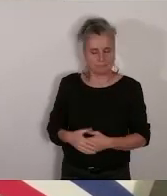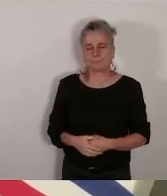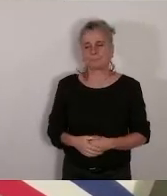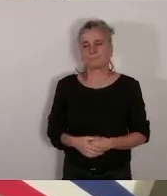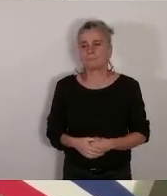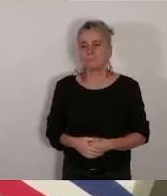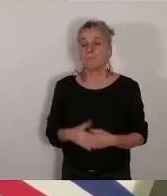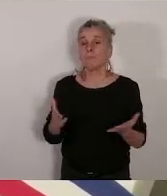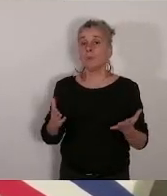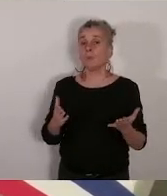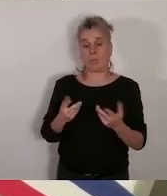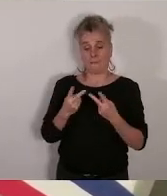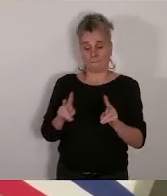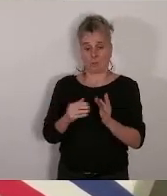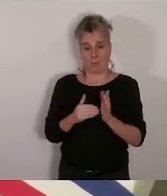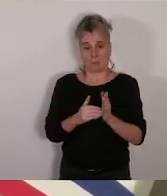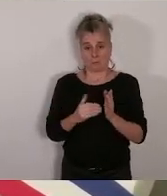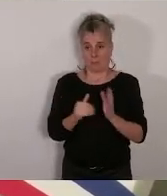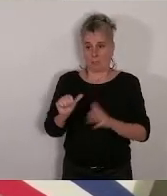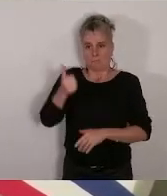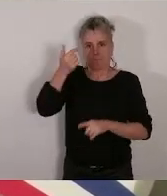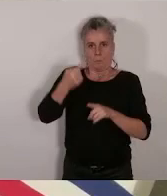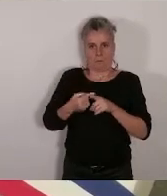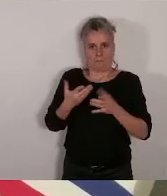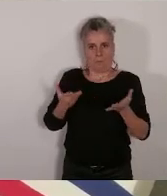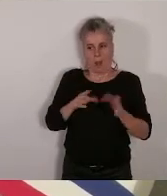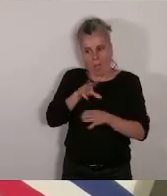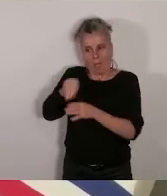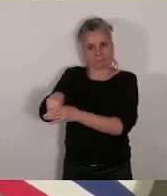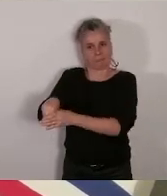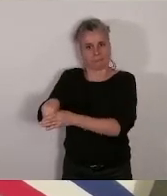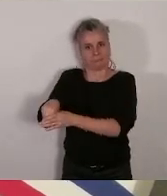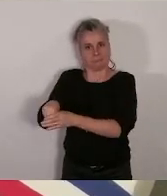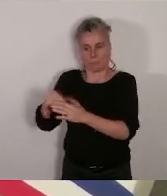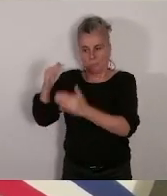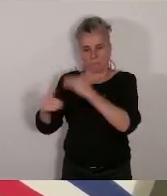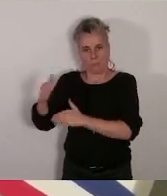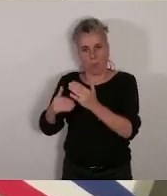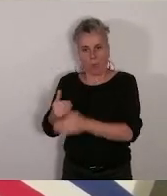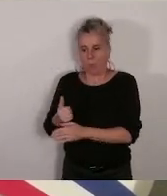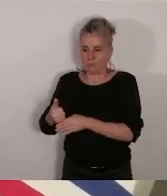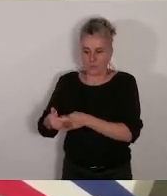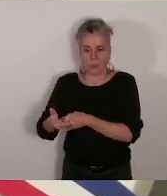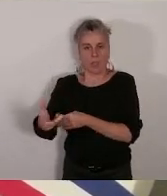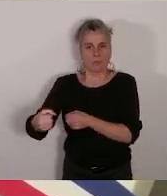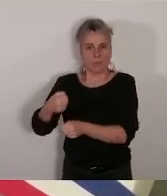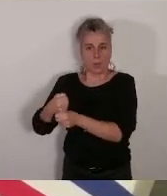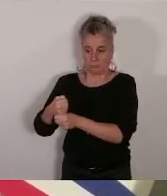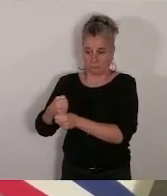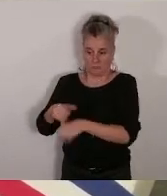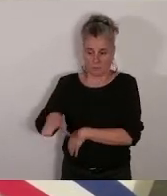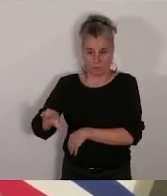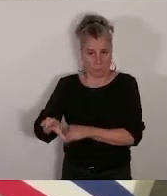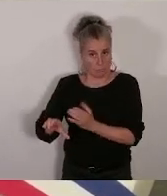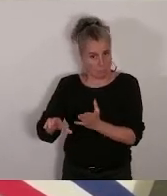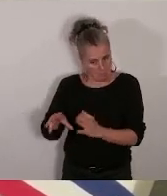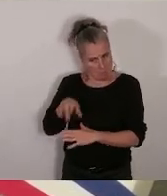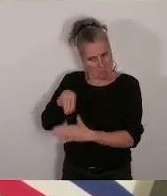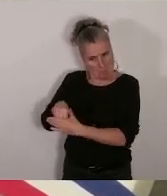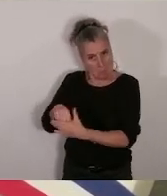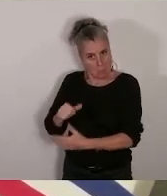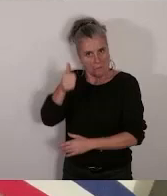présente un plan pluriannuel d'investissement. C'est un énorme travail de